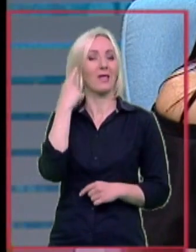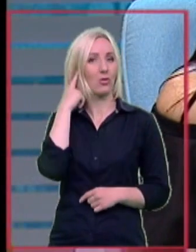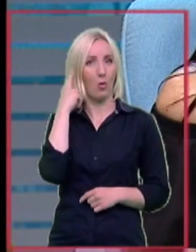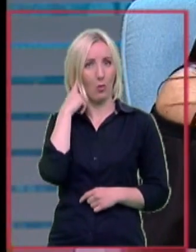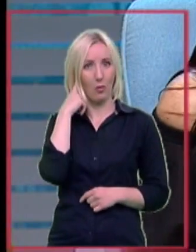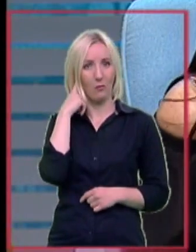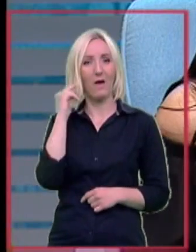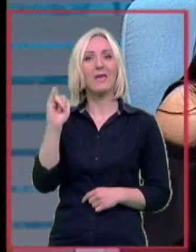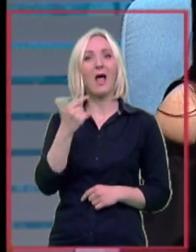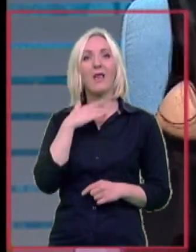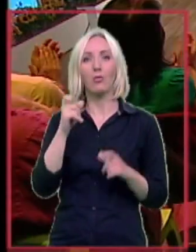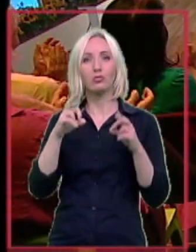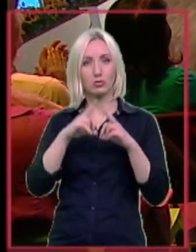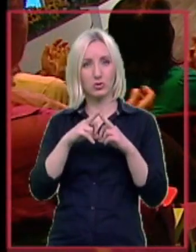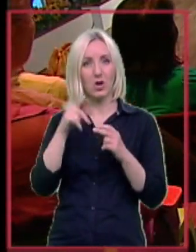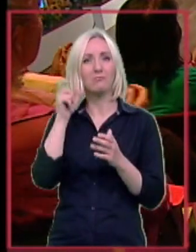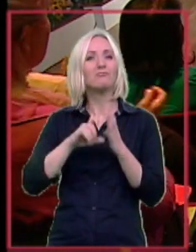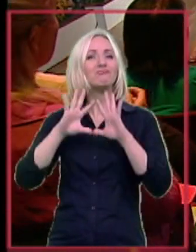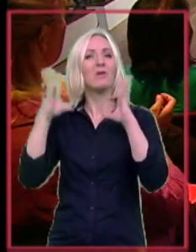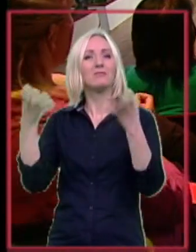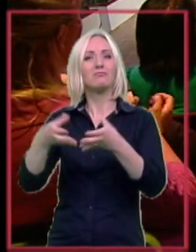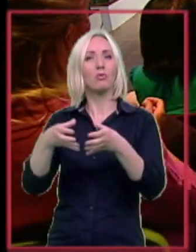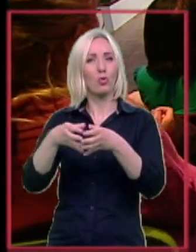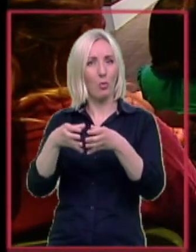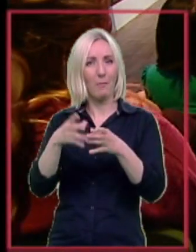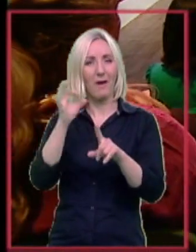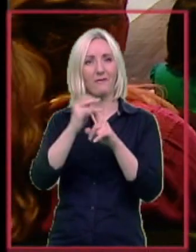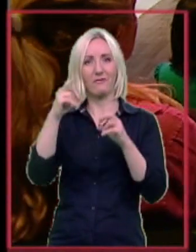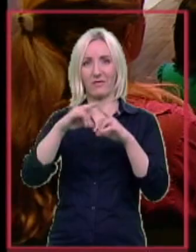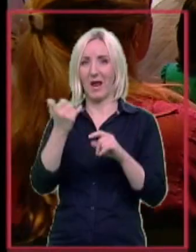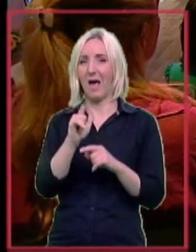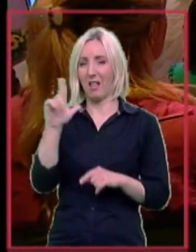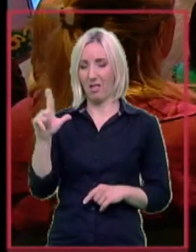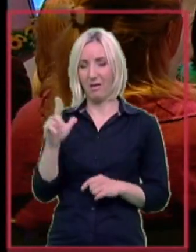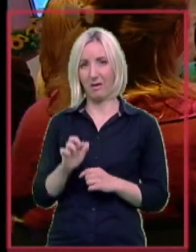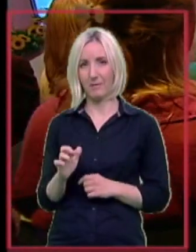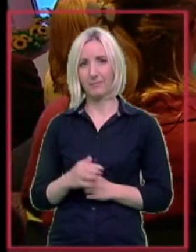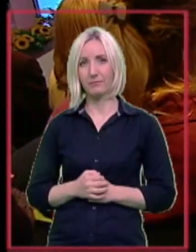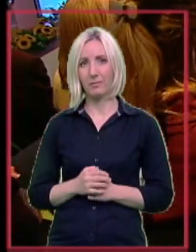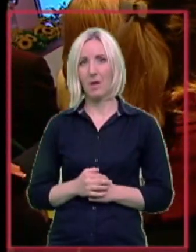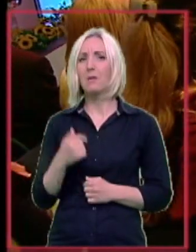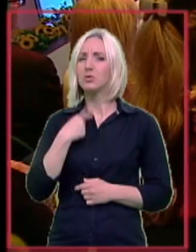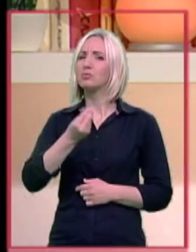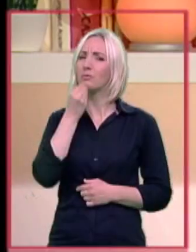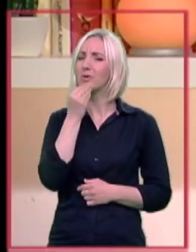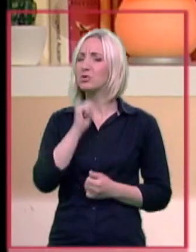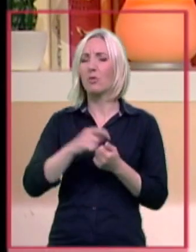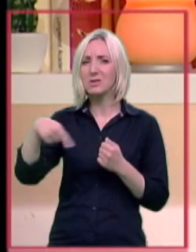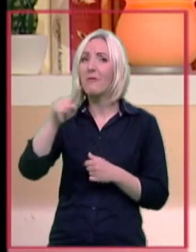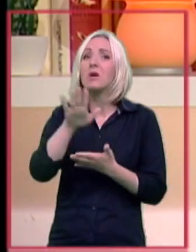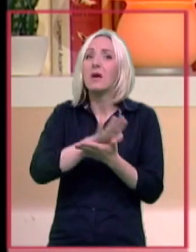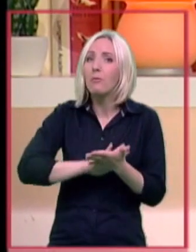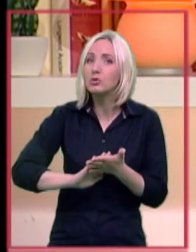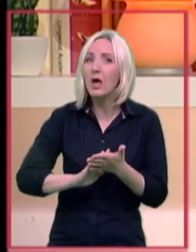Dobro nam došla, Jelena. Dobro je vas da što je. Pričat ćemo iskreno o svemu. Ali bih voljela za početak profesora da nam